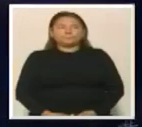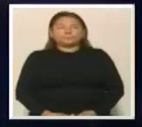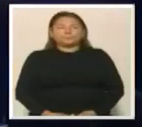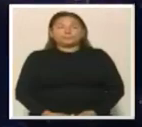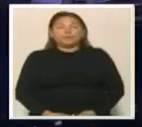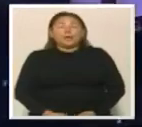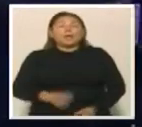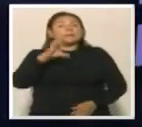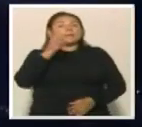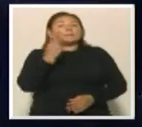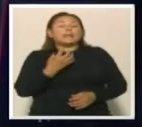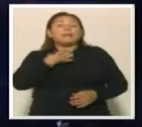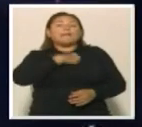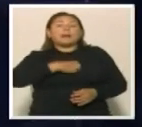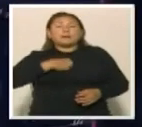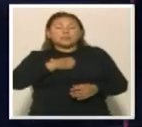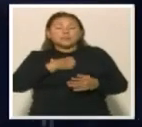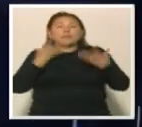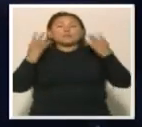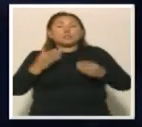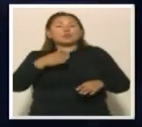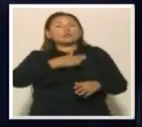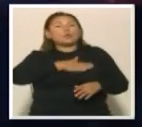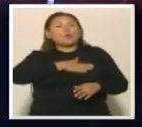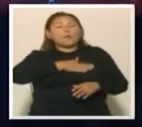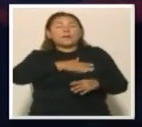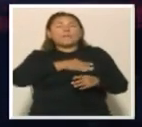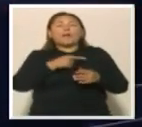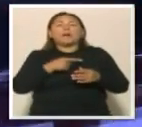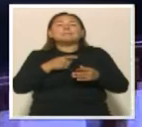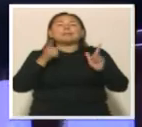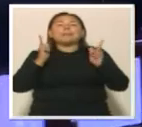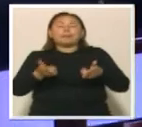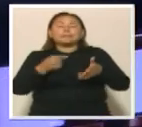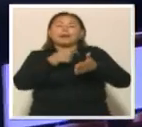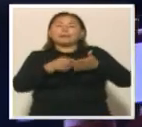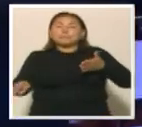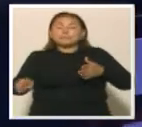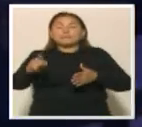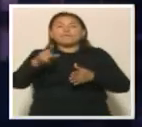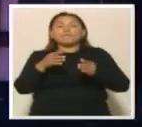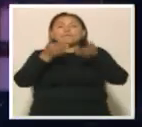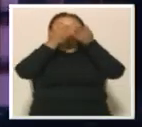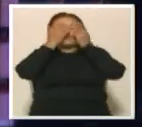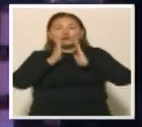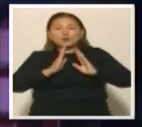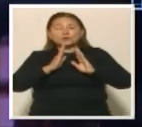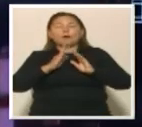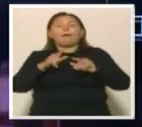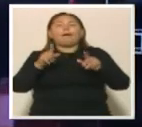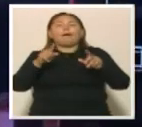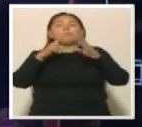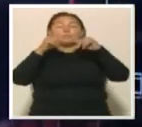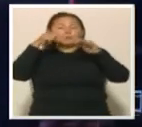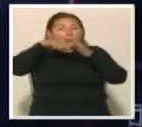Социально значимую дату, день духовного согласия отметили в Актау в мечети Бекета Та в честь праздника организовали маулит.